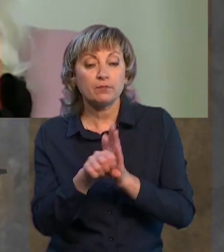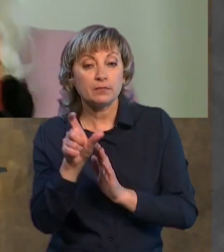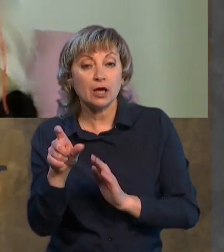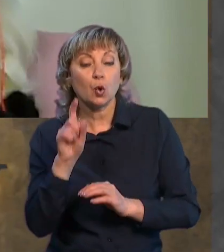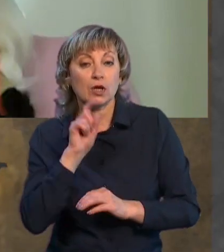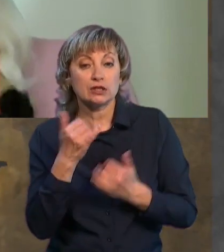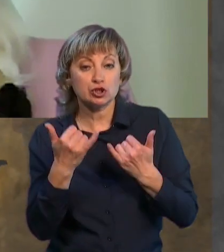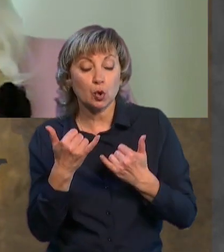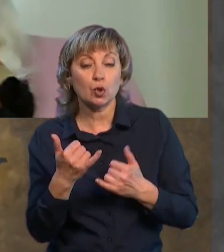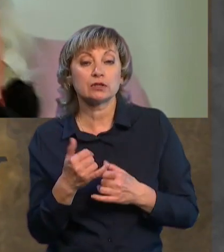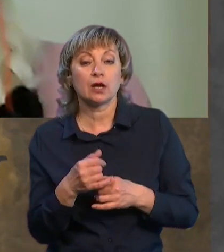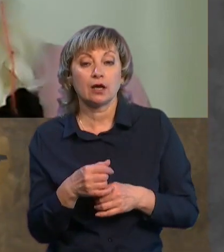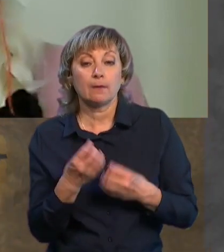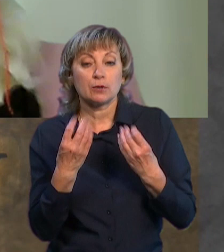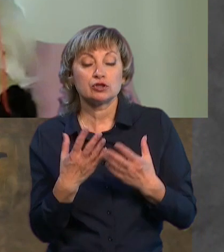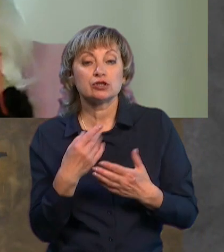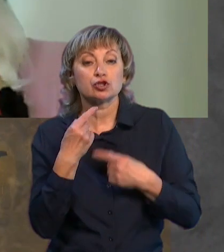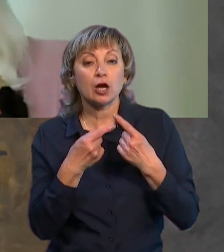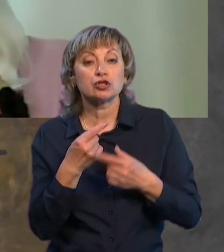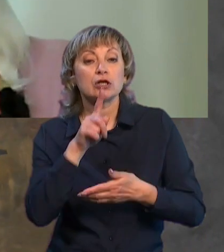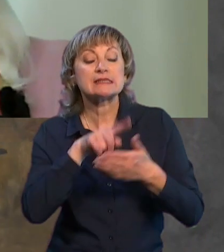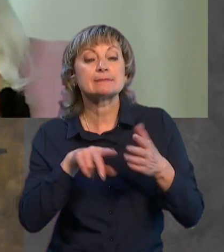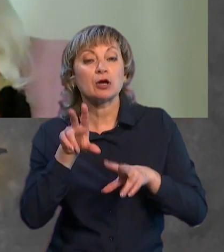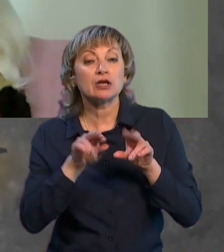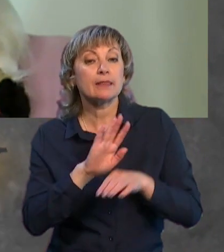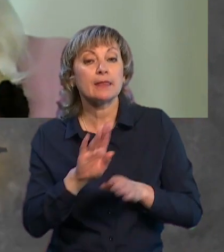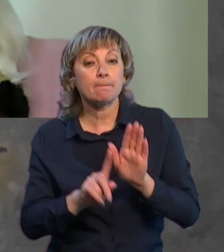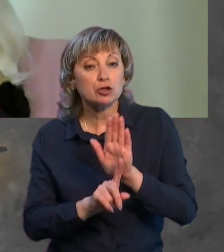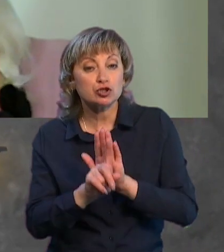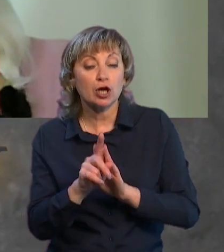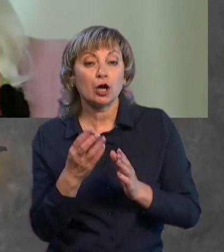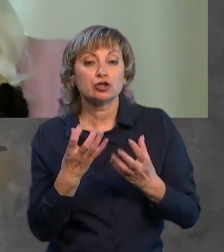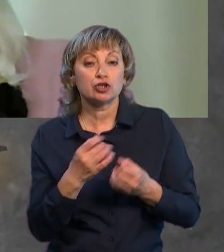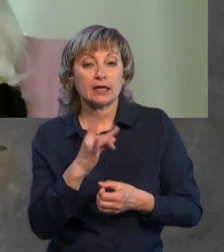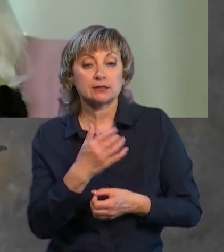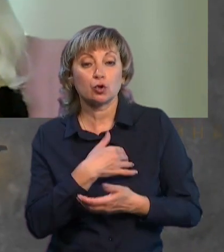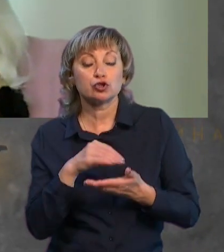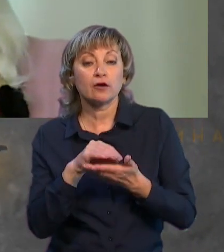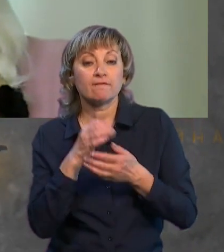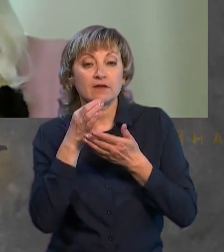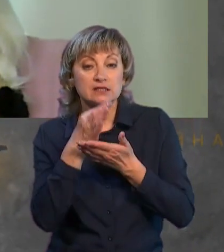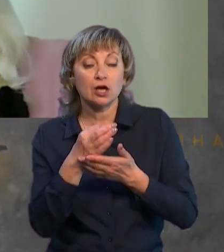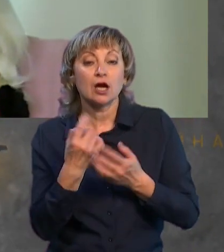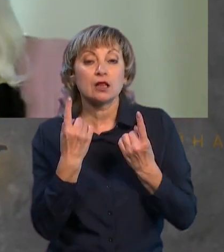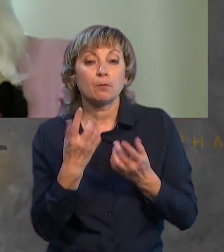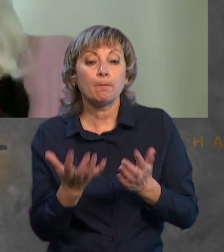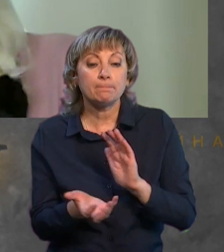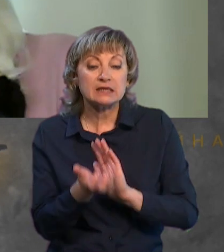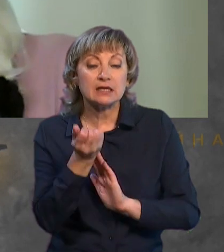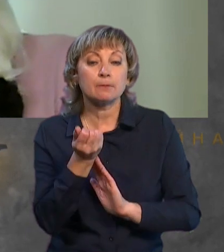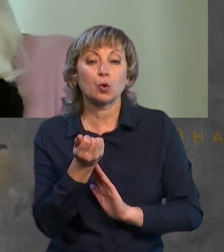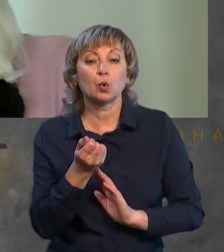сьогодні? Ну, от просто-простіше, коротше. Сподіваємось, що не почне. Ще раз хочу висловити глибоку підтримку і,